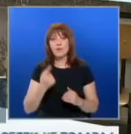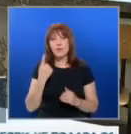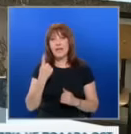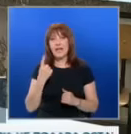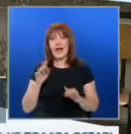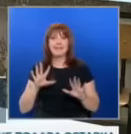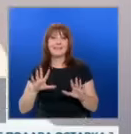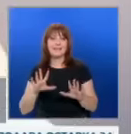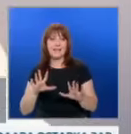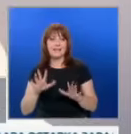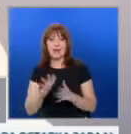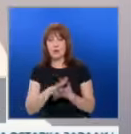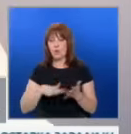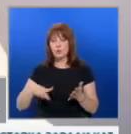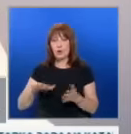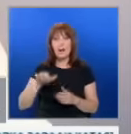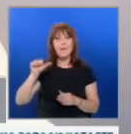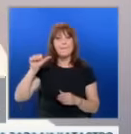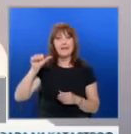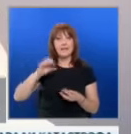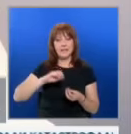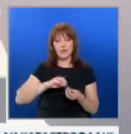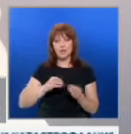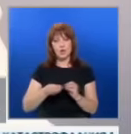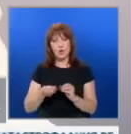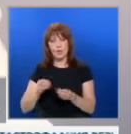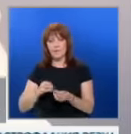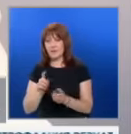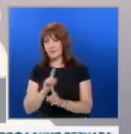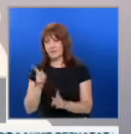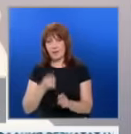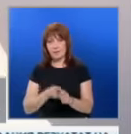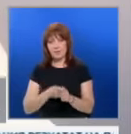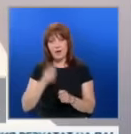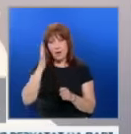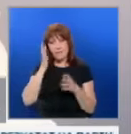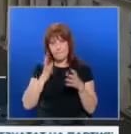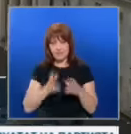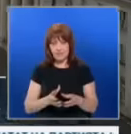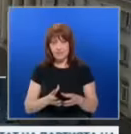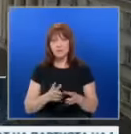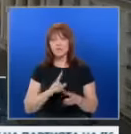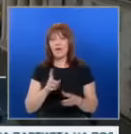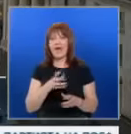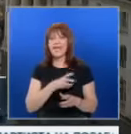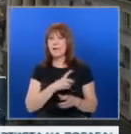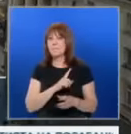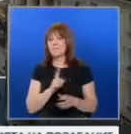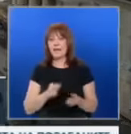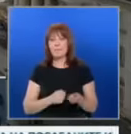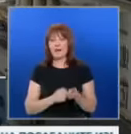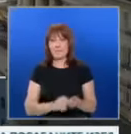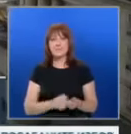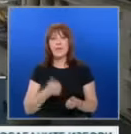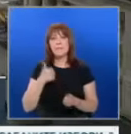българските гласоподаватели. Партийни сглобки не правим. Правителството на ГЕРБ не подкрепяме. В 50-те парламент БСП